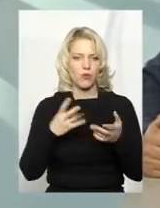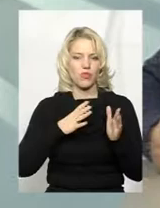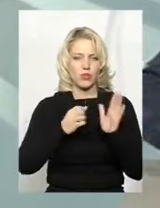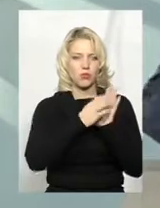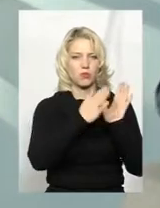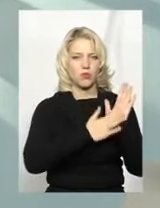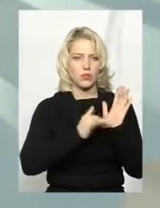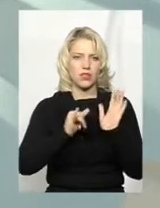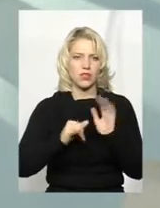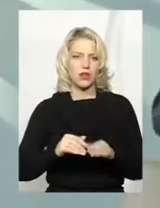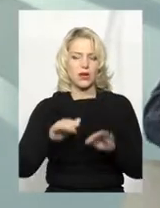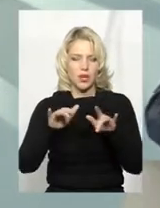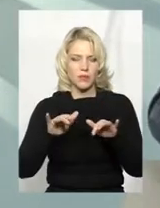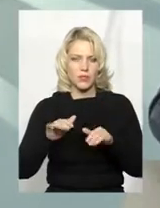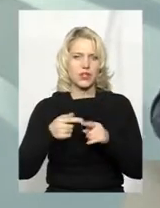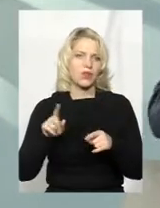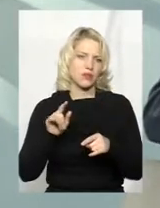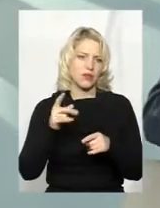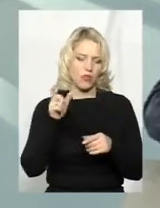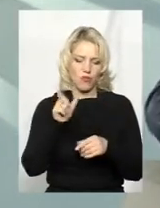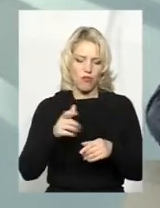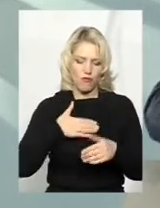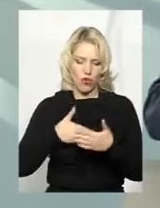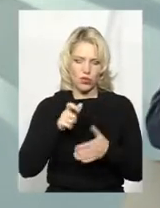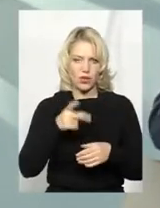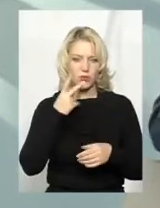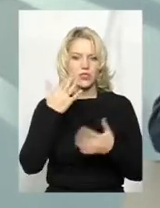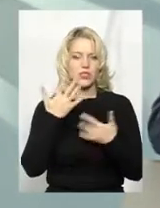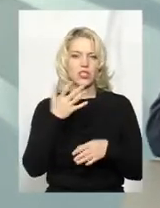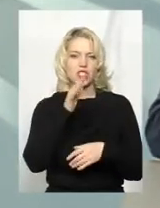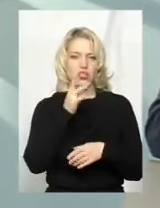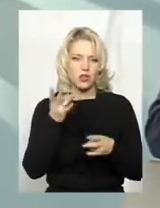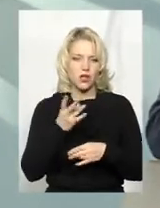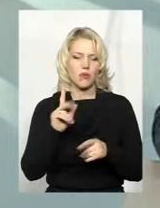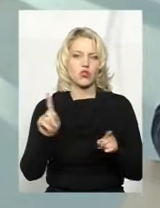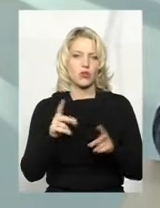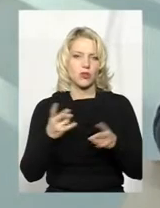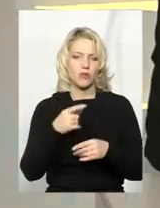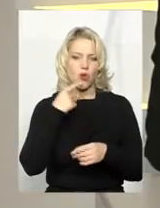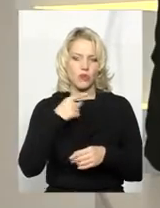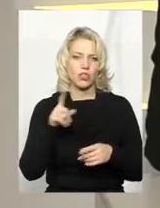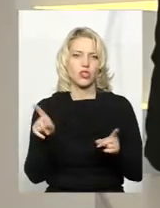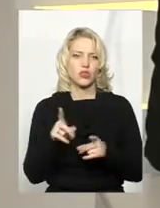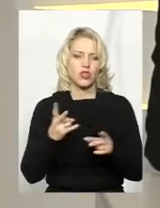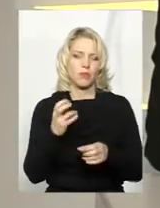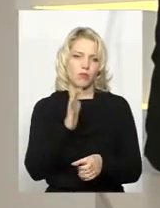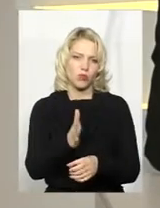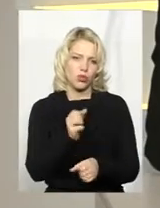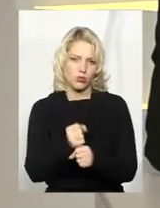створюється на сайті, тобто, щоб волонтер подивився, скільки йому потрібно буде часу, що йому потрібно буде говорити, що йому потрібно буде робити.